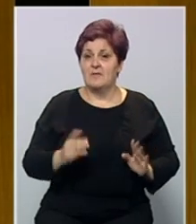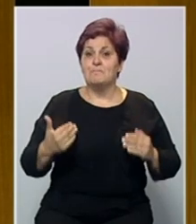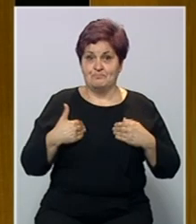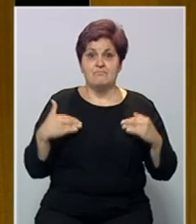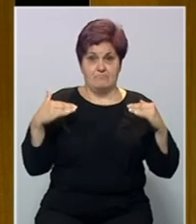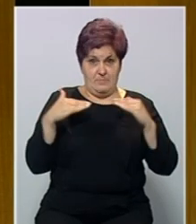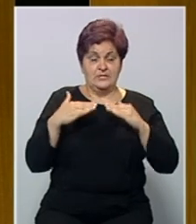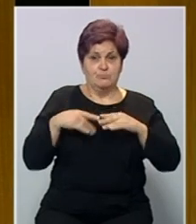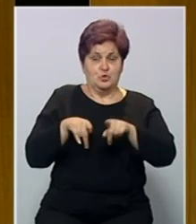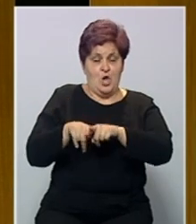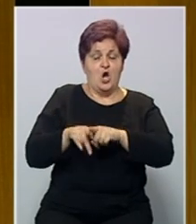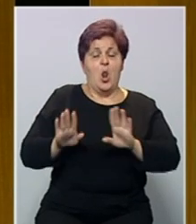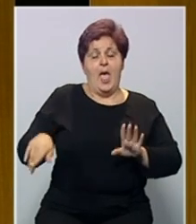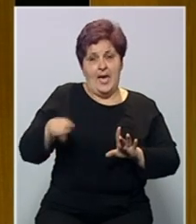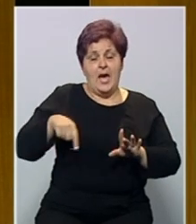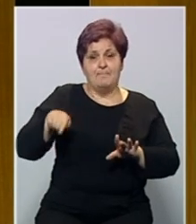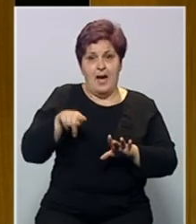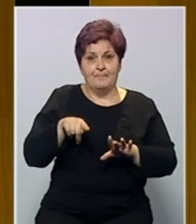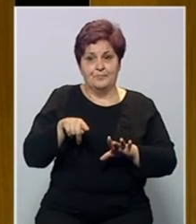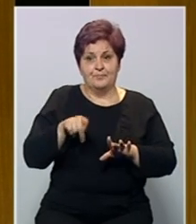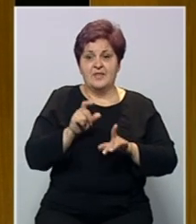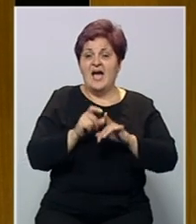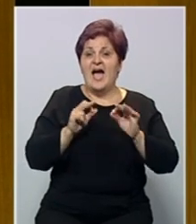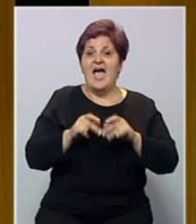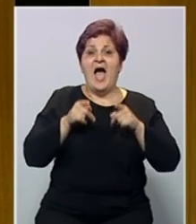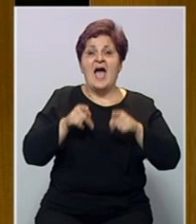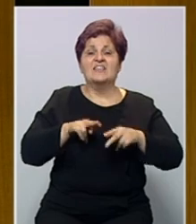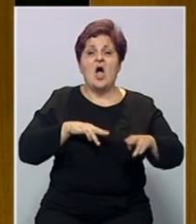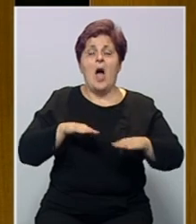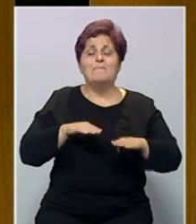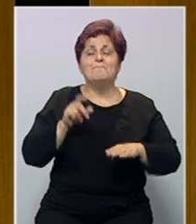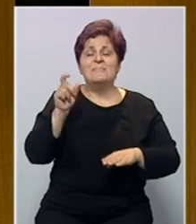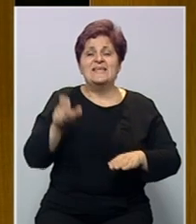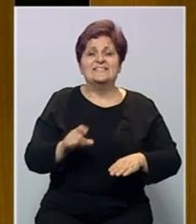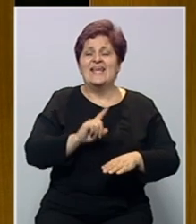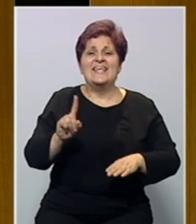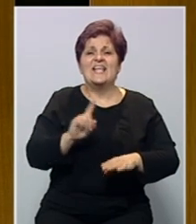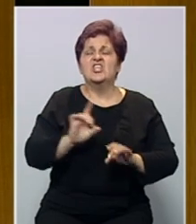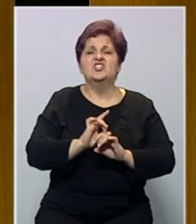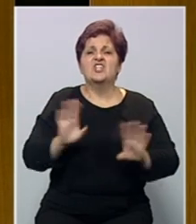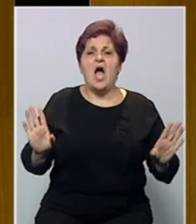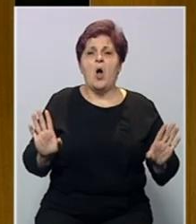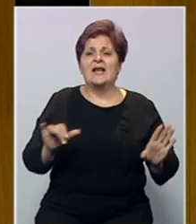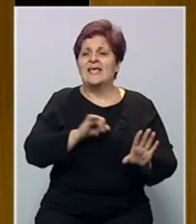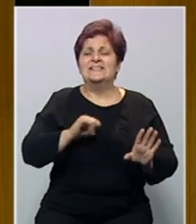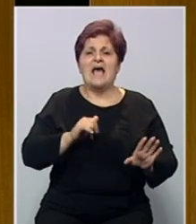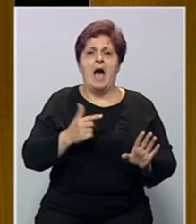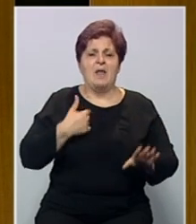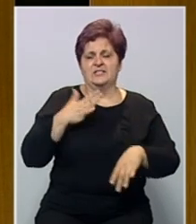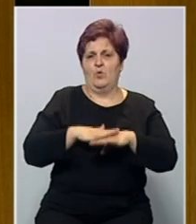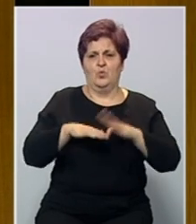slažem sa kolegama da ova ministrica nikad ništa nije radila samo inicijativno.